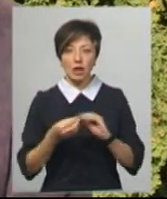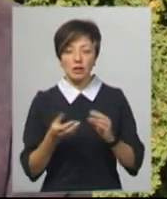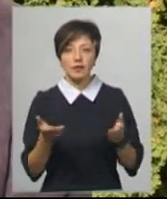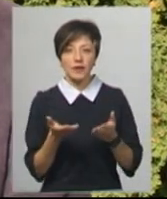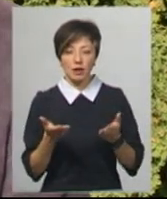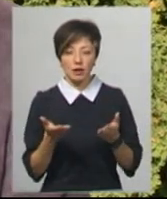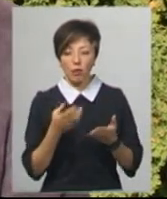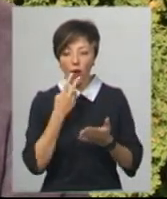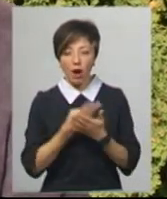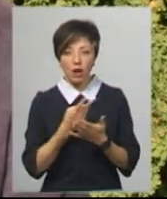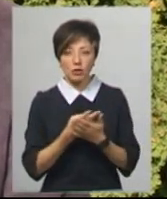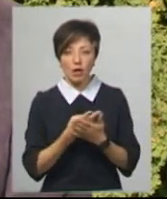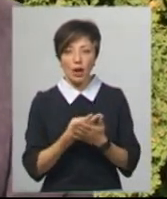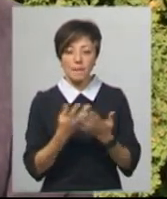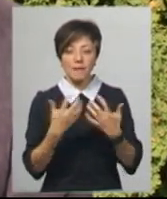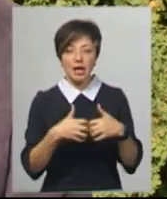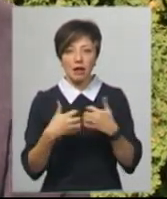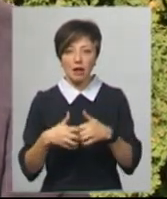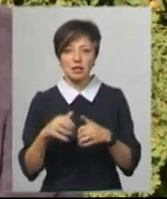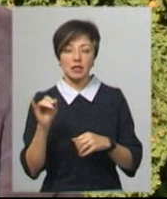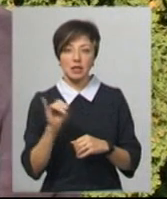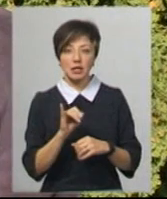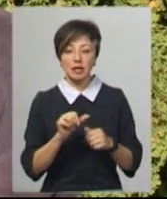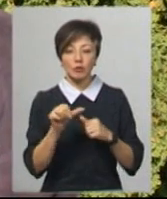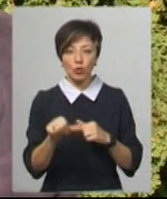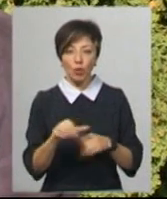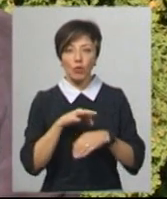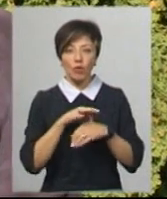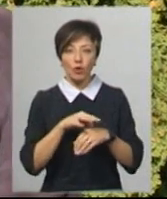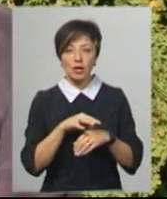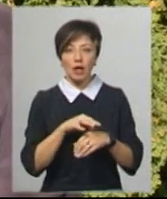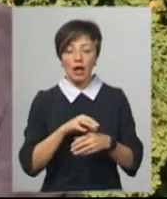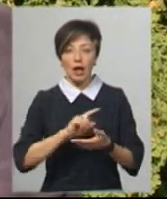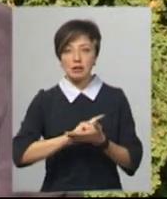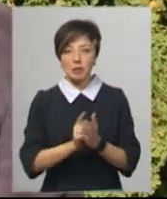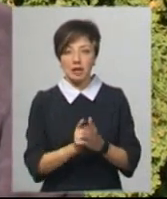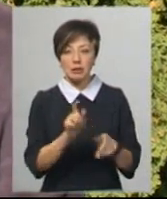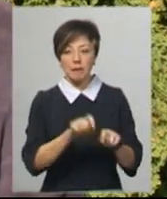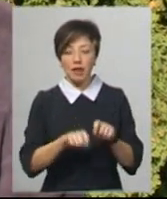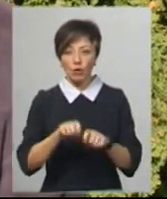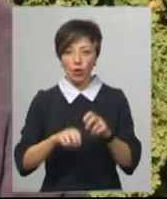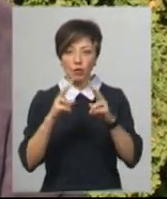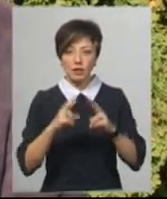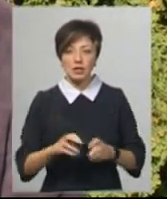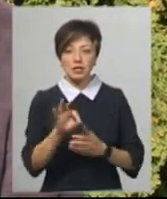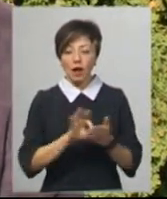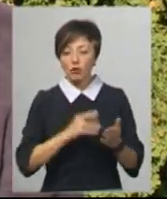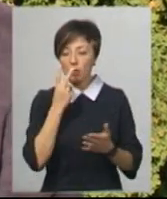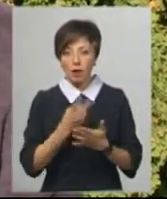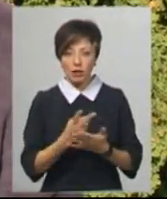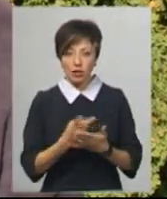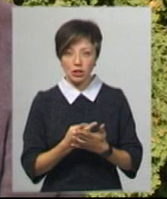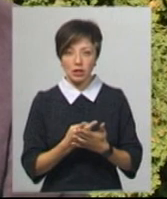показують прилади. І, крім того, він проводить експрес-методи обстеження, щоб зразу бачити,